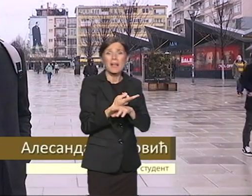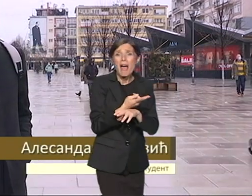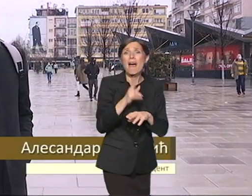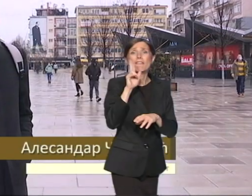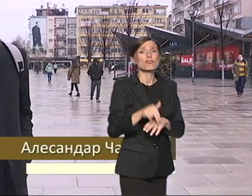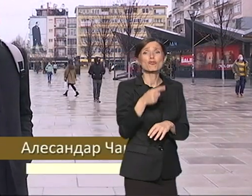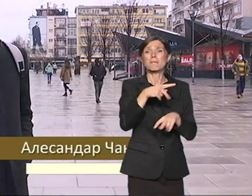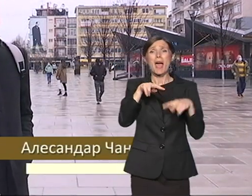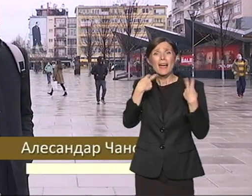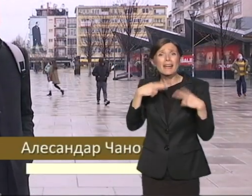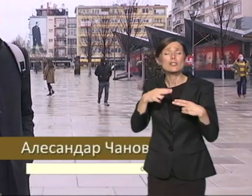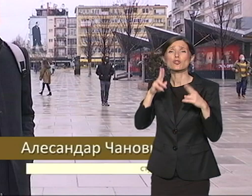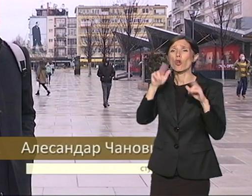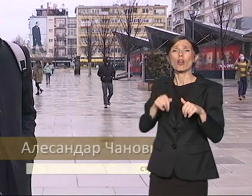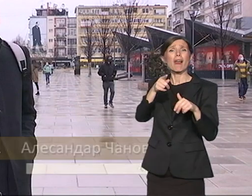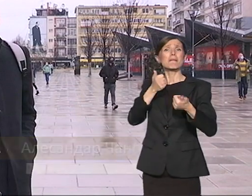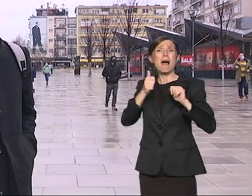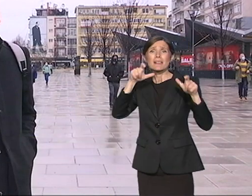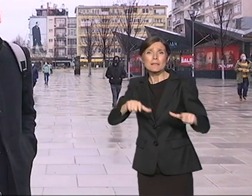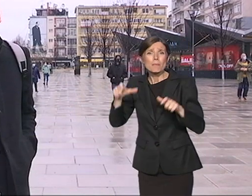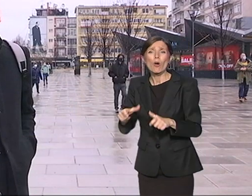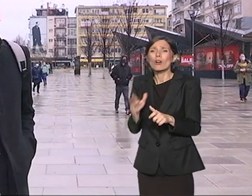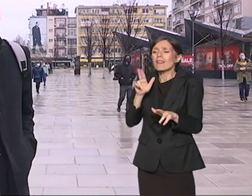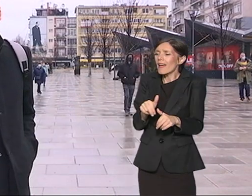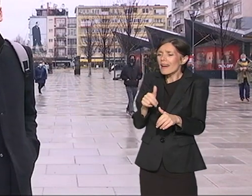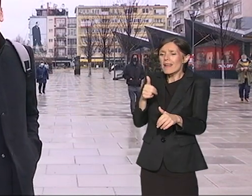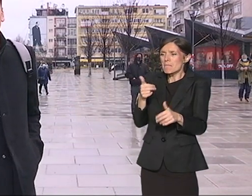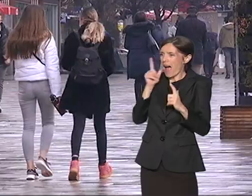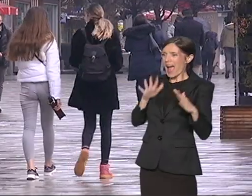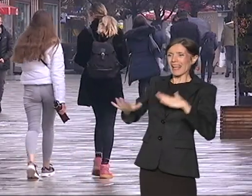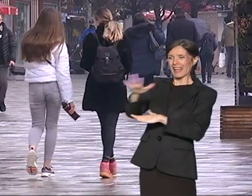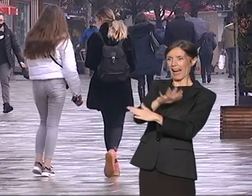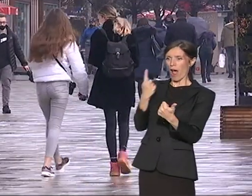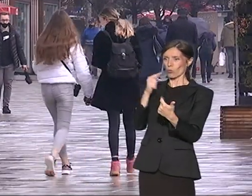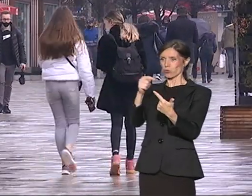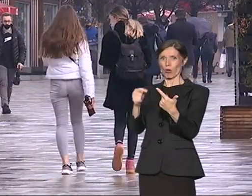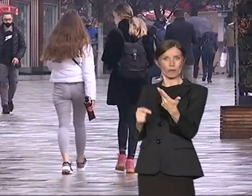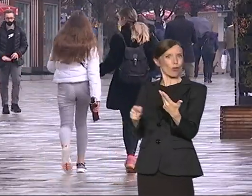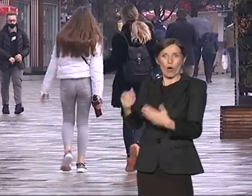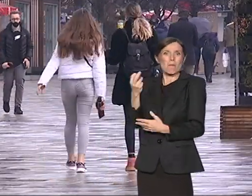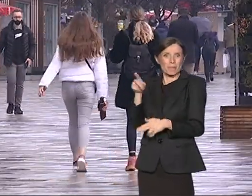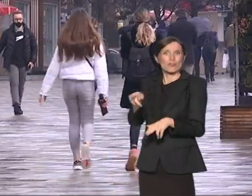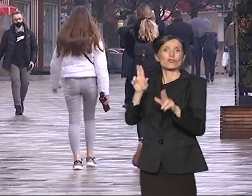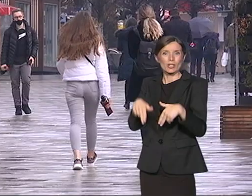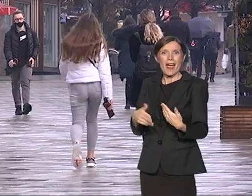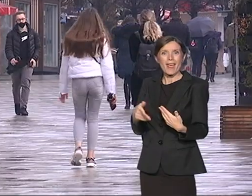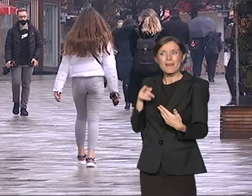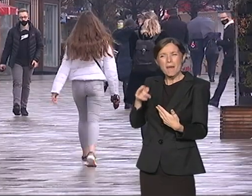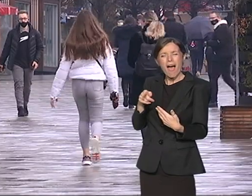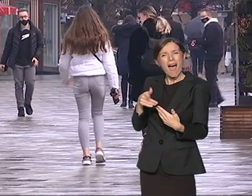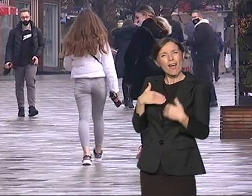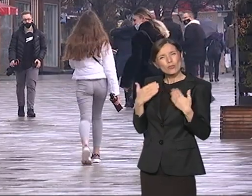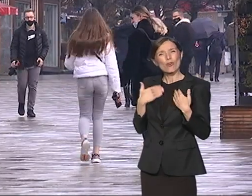imate sve što jedan grad kruža. To je mladom čoveku u